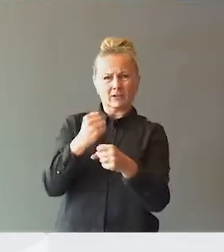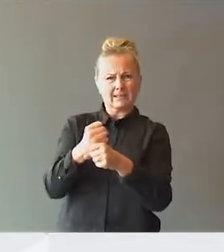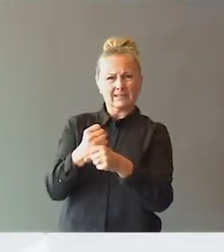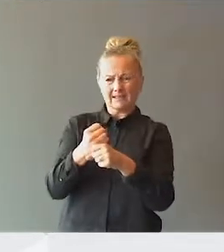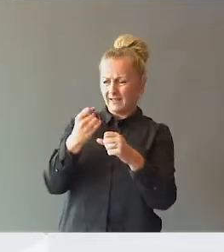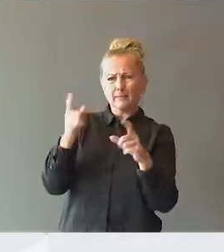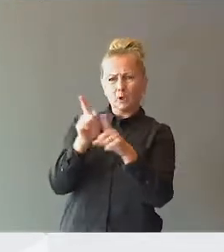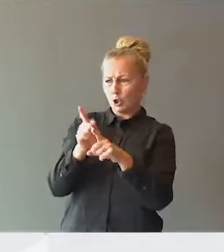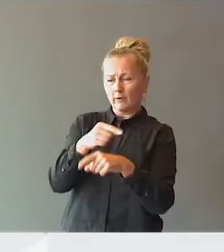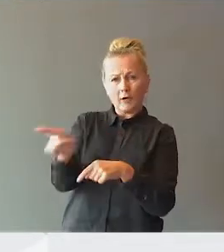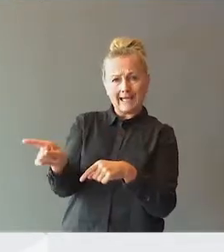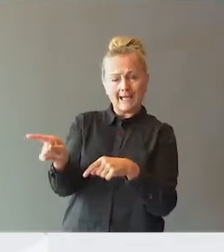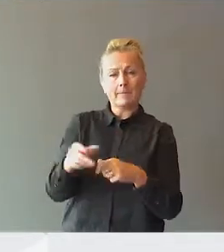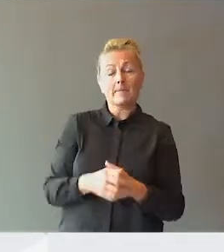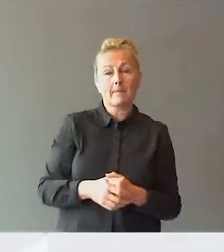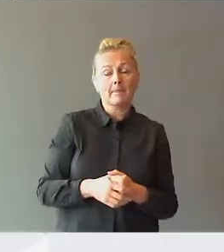innebærer for dem.